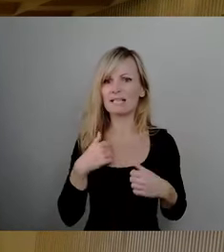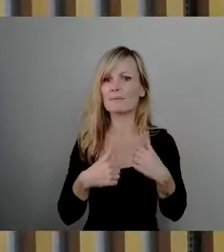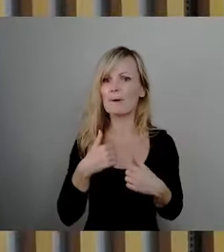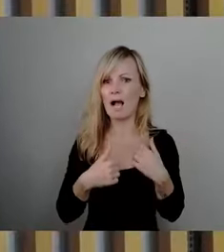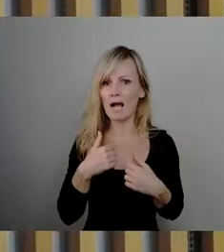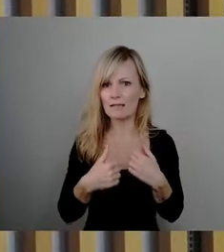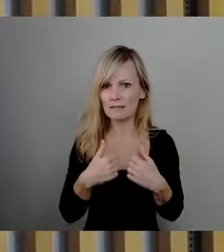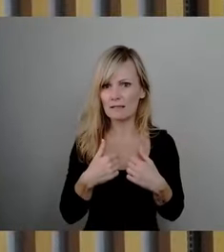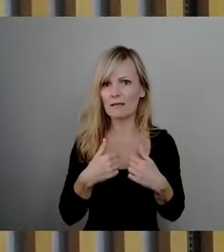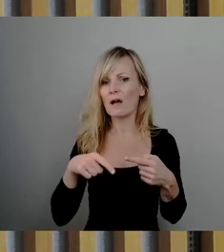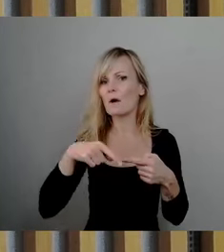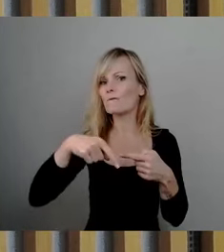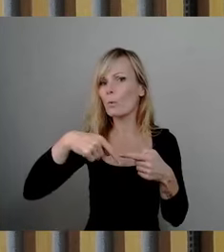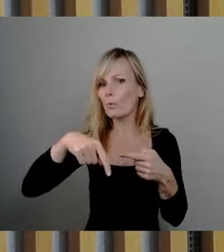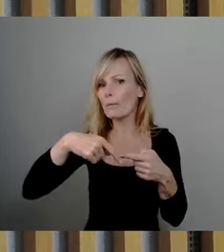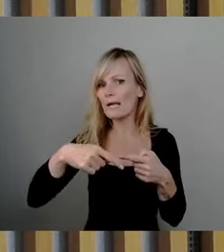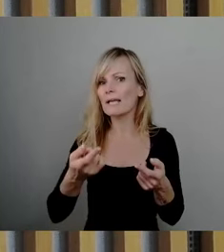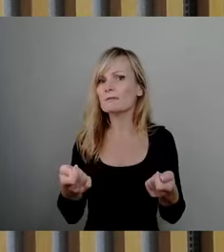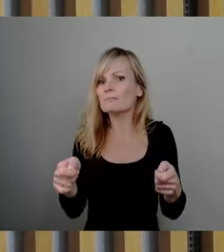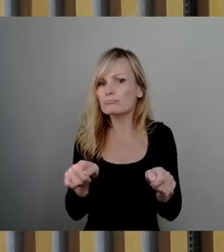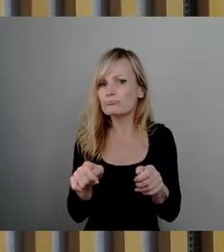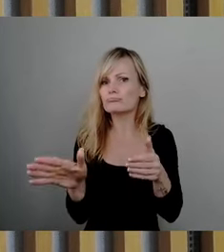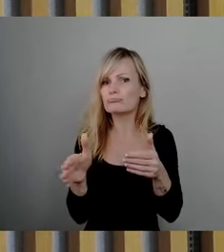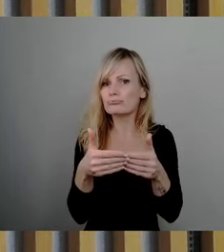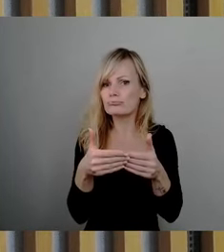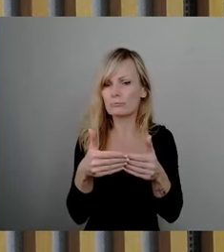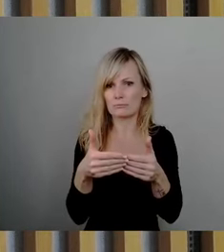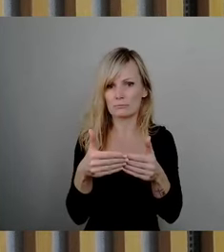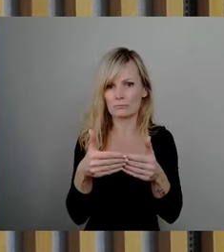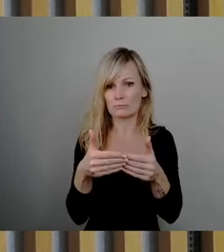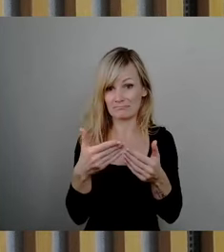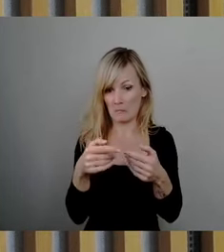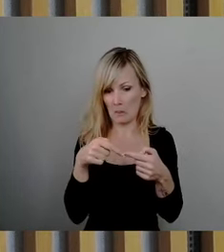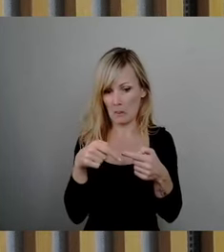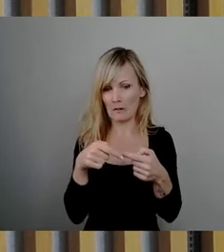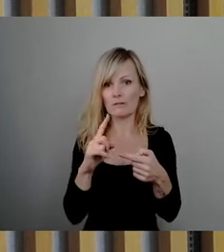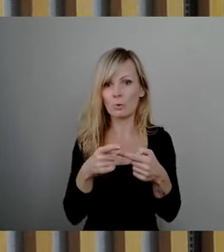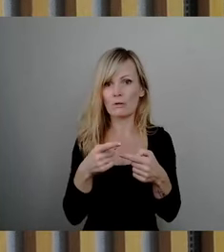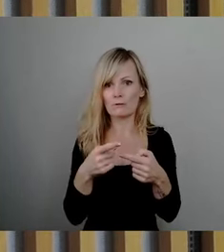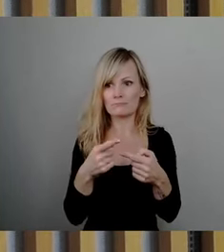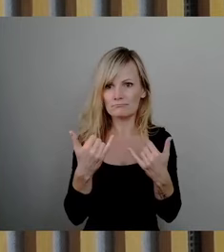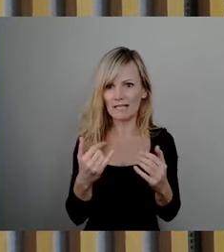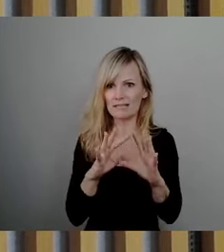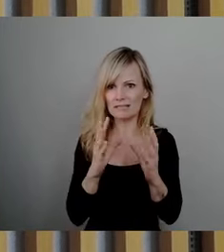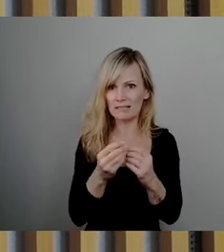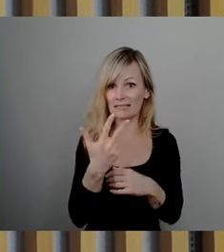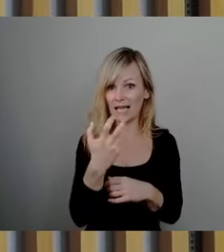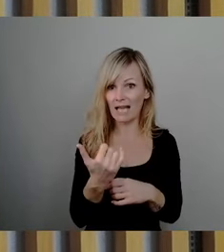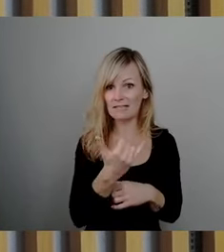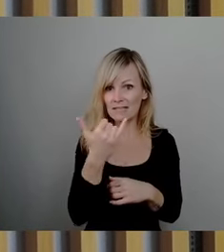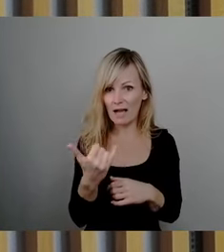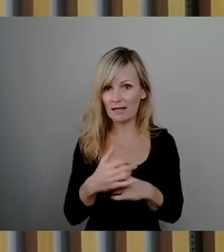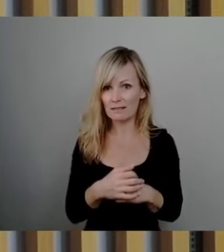Sachsenbad vorübergehend geschlossen, das ist jetzt 30 Jahre her, es hat seitdem nie wieder geöffnet und